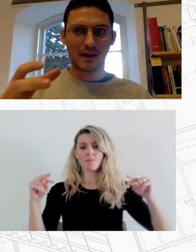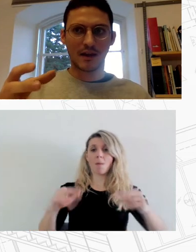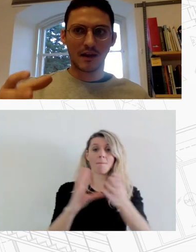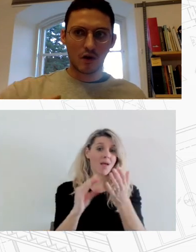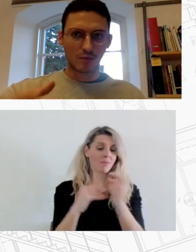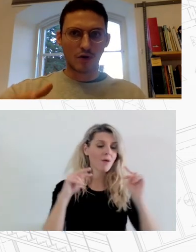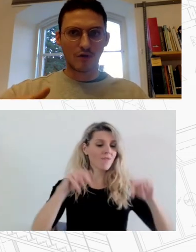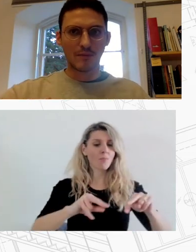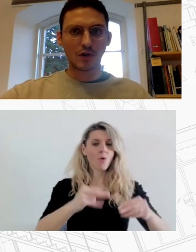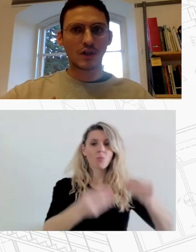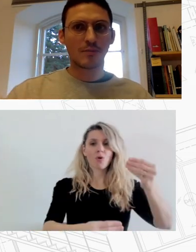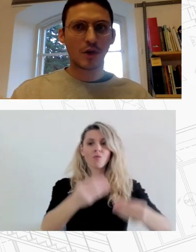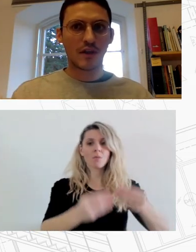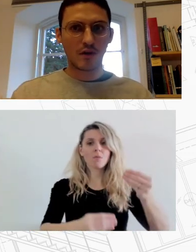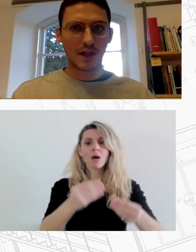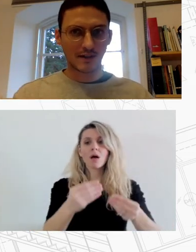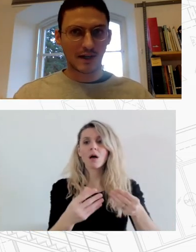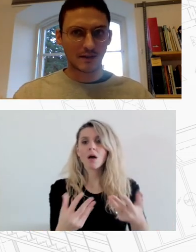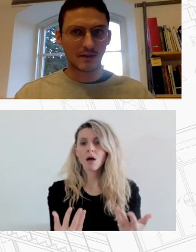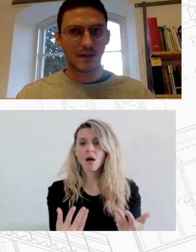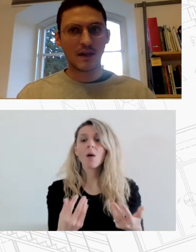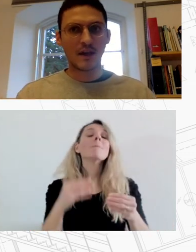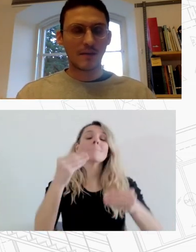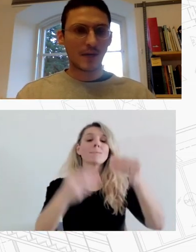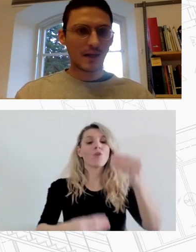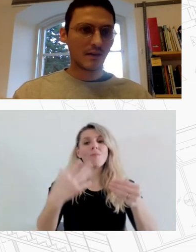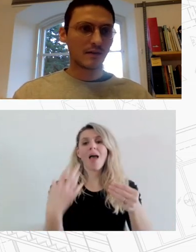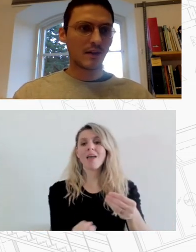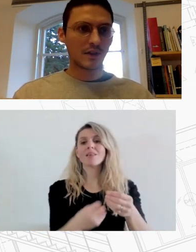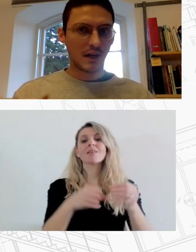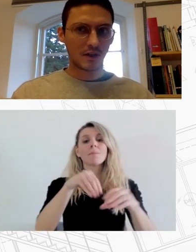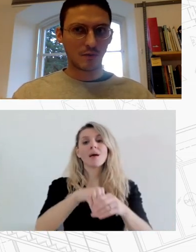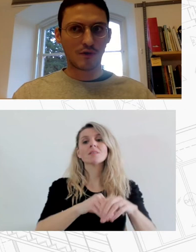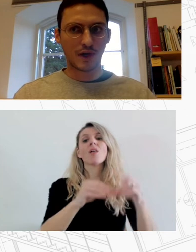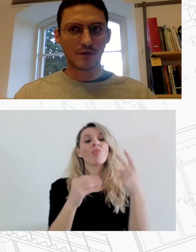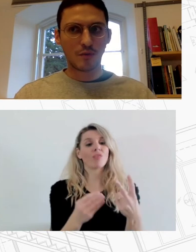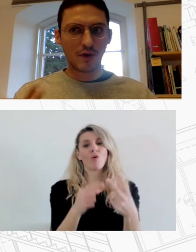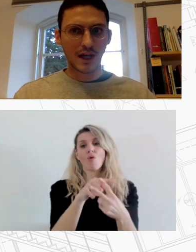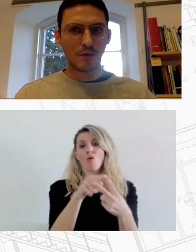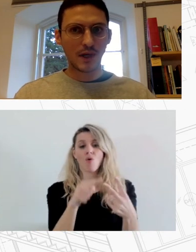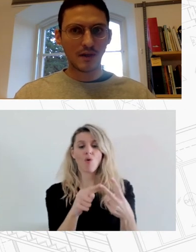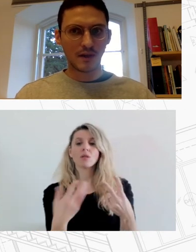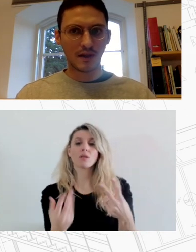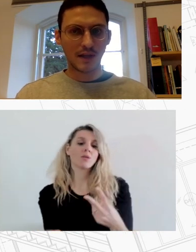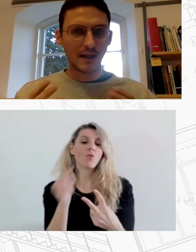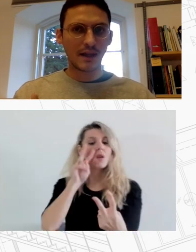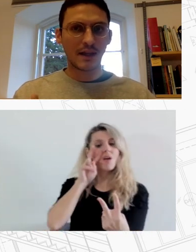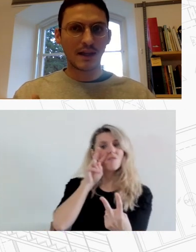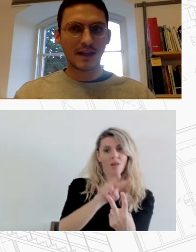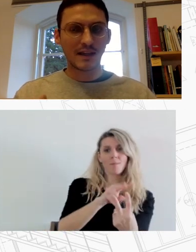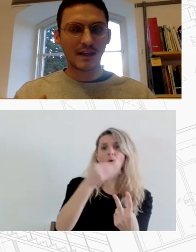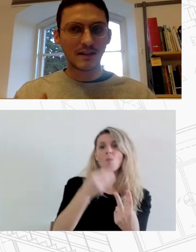κάτι ως πρόβλημα ως έννοια που έχει δύο διαστάσεις Υπάρχει έννοια στην αυστηρή της μορφή αυτό που βλέπουμε να